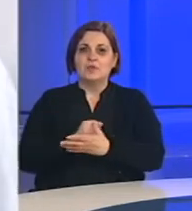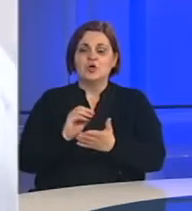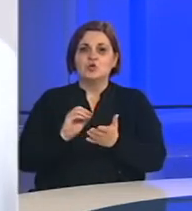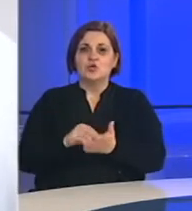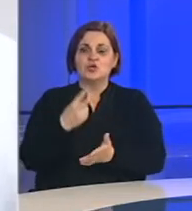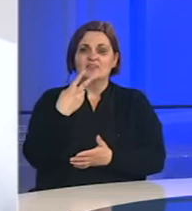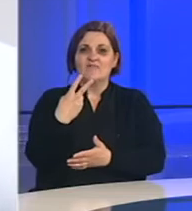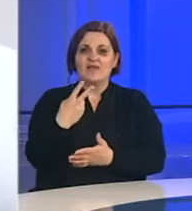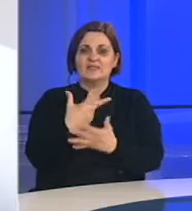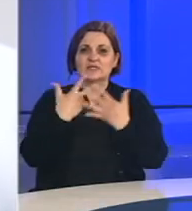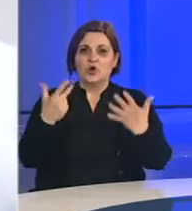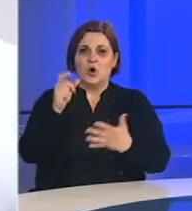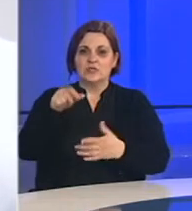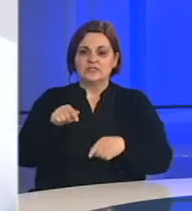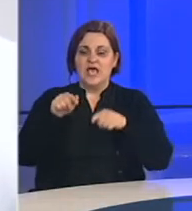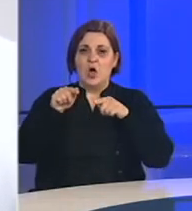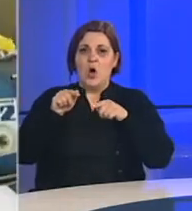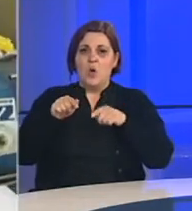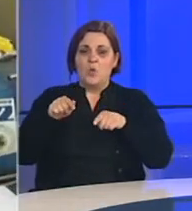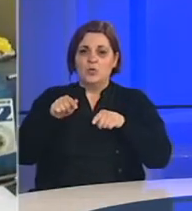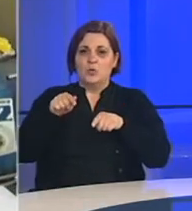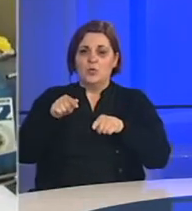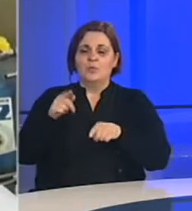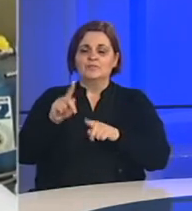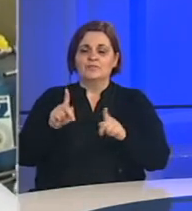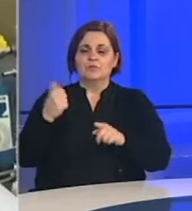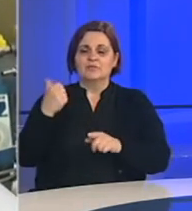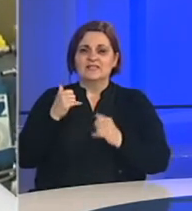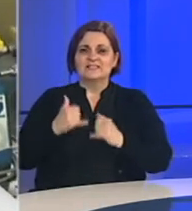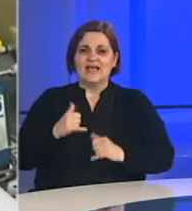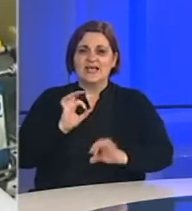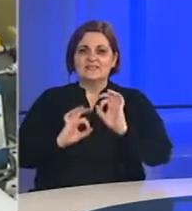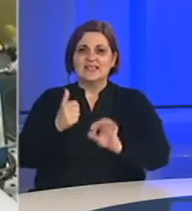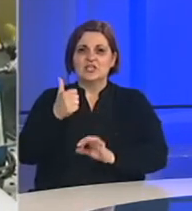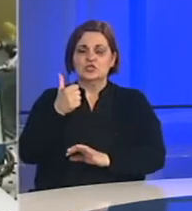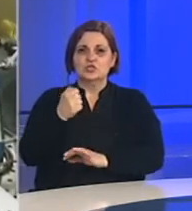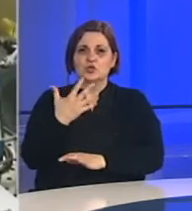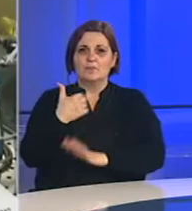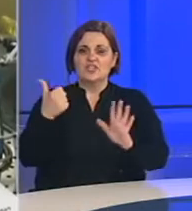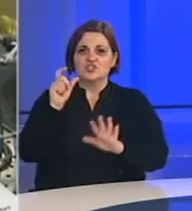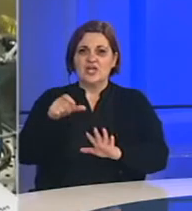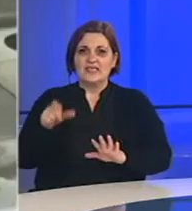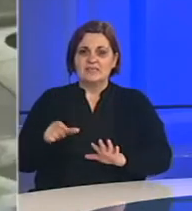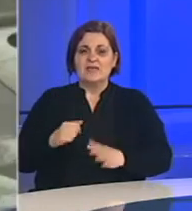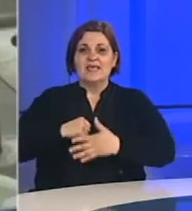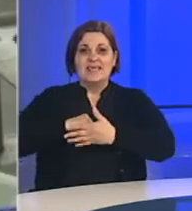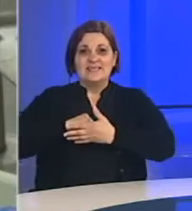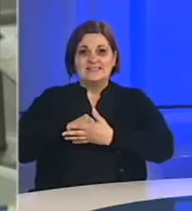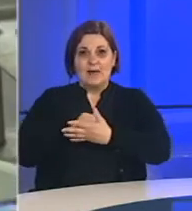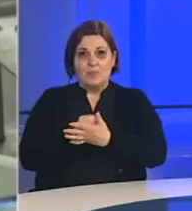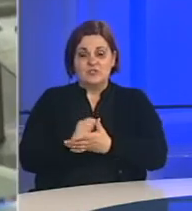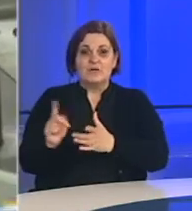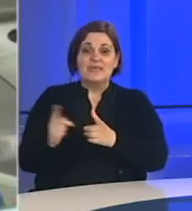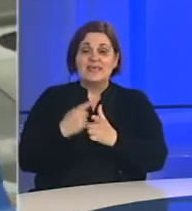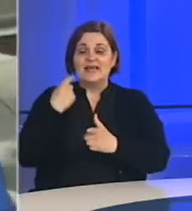28 osoba. U ovom Univerzitetskom kliničkom centru trenutno se liječi 156 osoba sa potređenim prisustvom